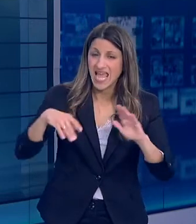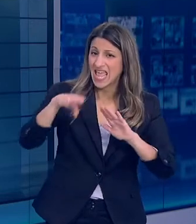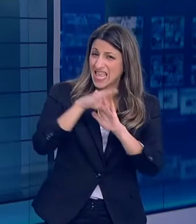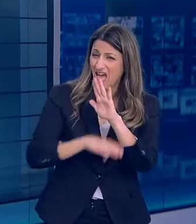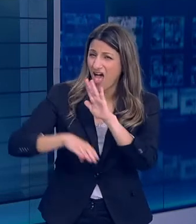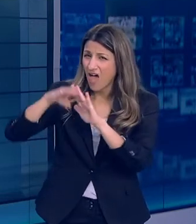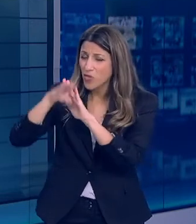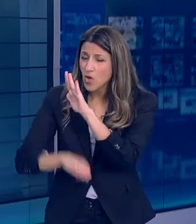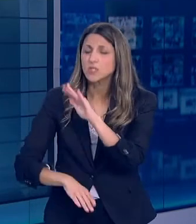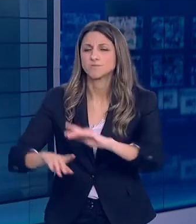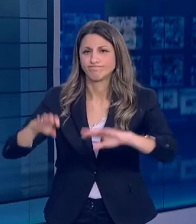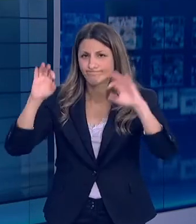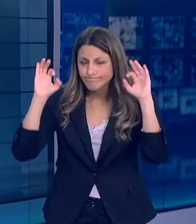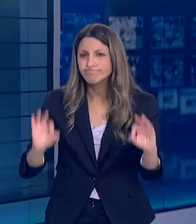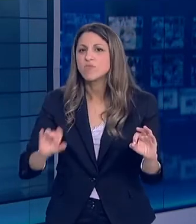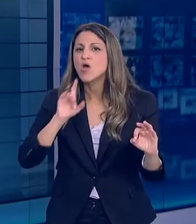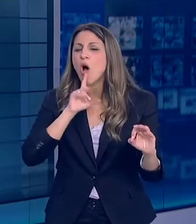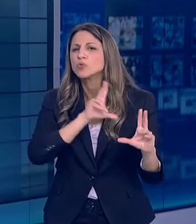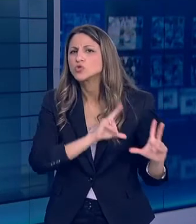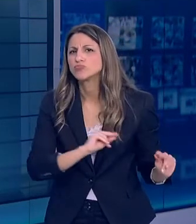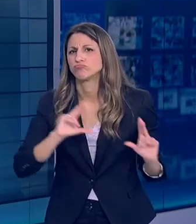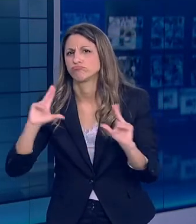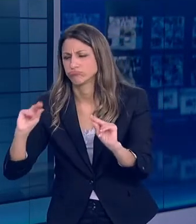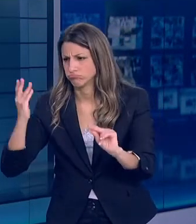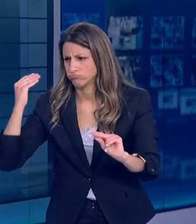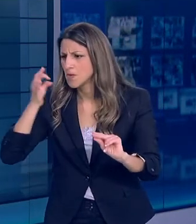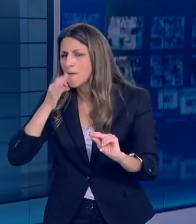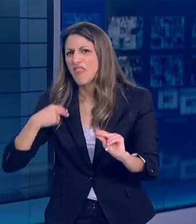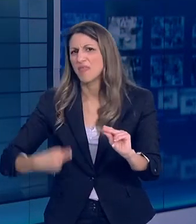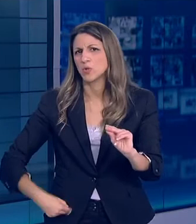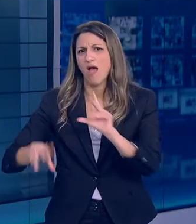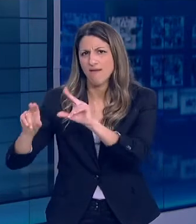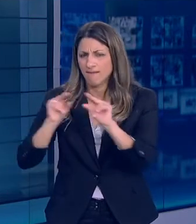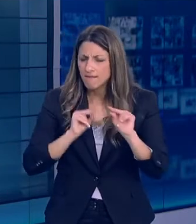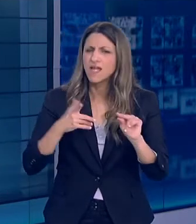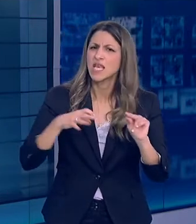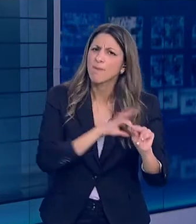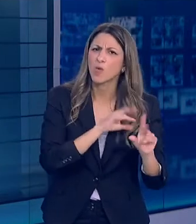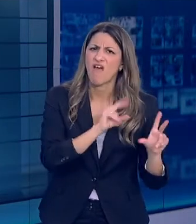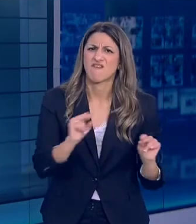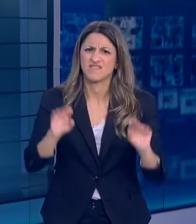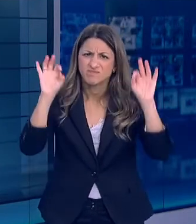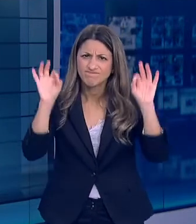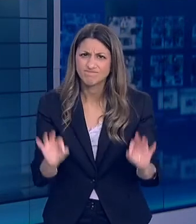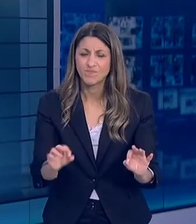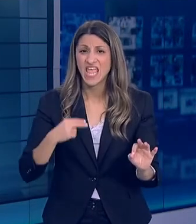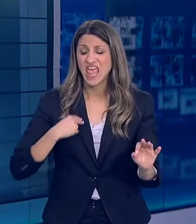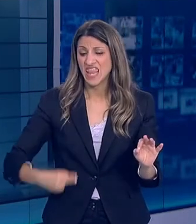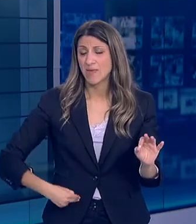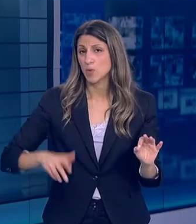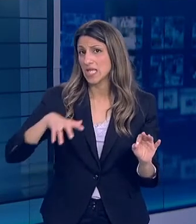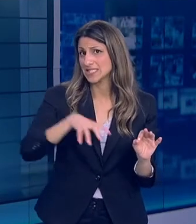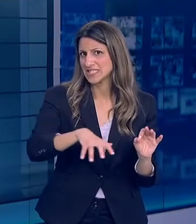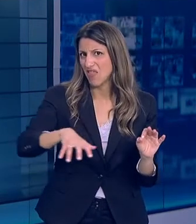επαναλειτουργίας των παιδικών σταθμών Είναι ακριβώς οι ίδιοι Με κίνους για τα δημοτικά Αλλά και τα νηπιαγωγεία Οι δημοτικοί, παιδικοί και